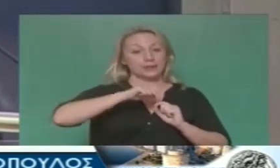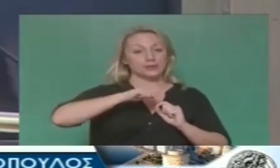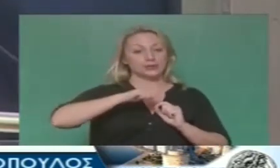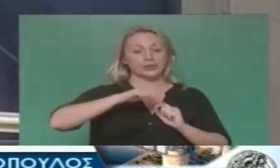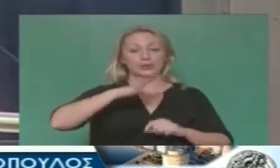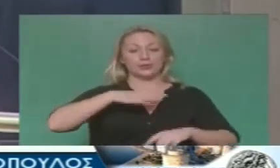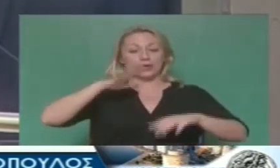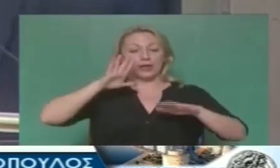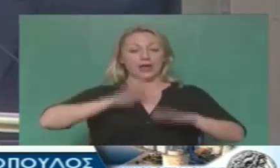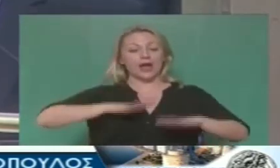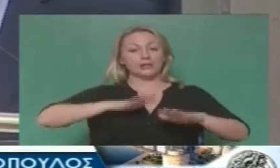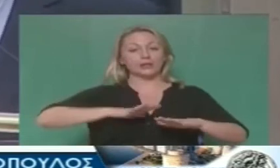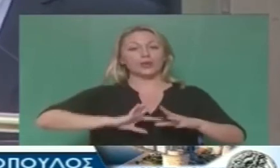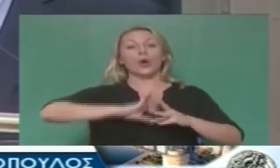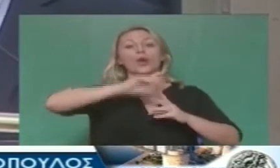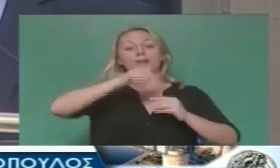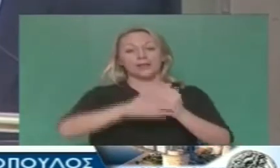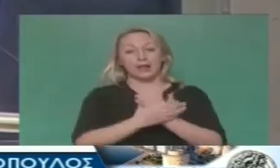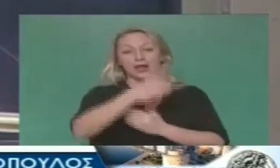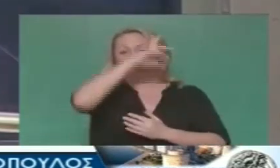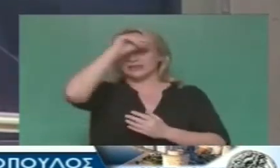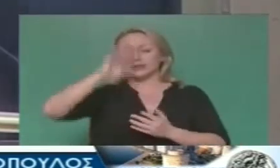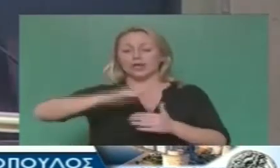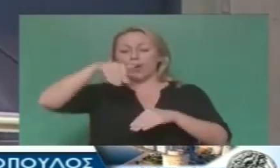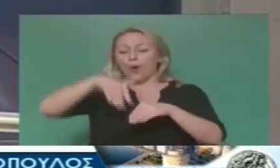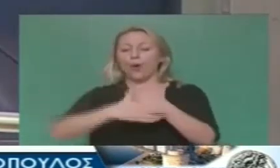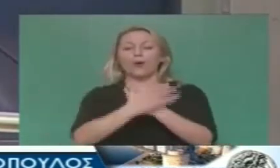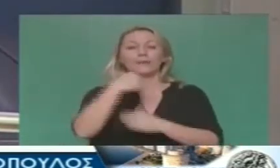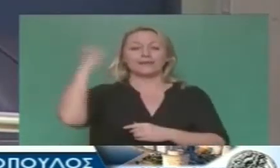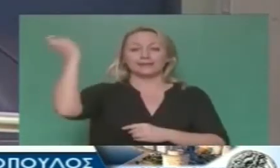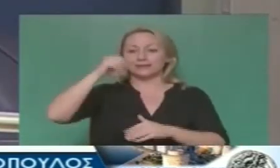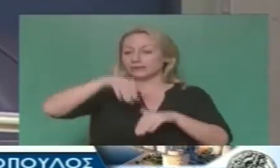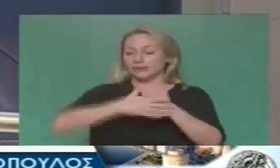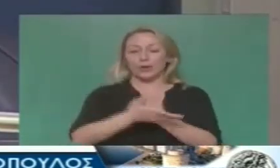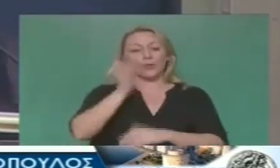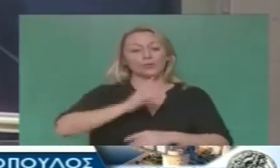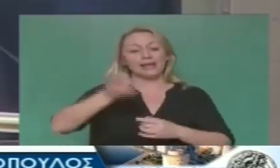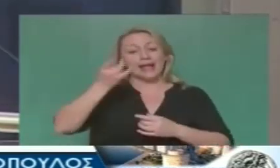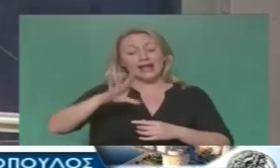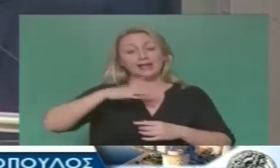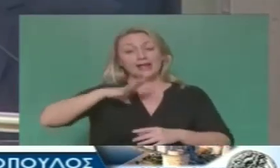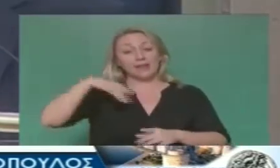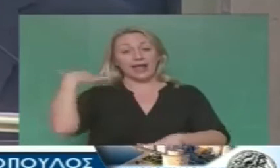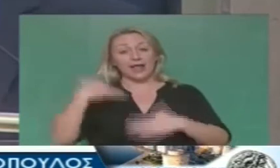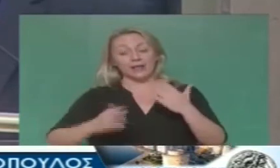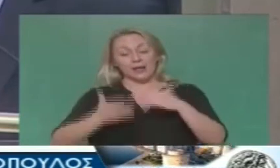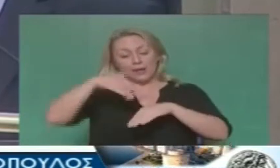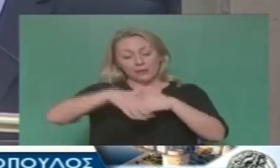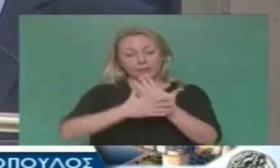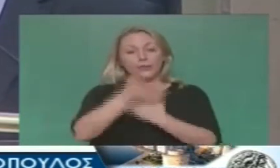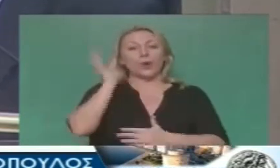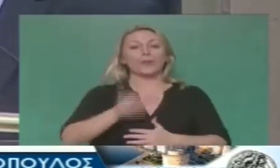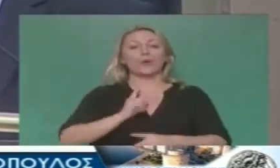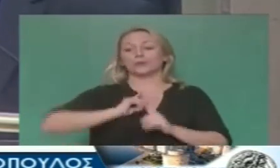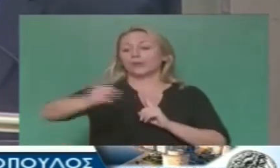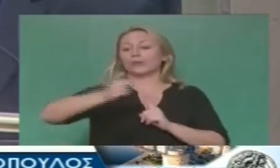άνεργος για όλη την ημέρα. Ο φοιτητής για όλη την ημέρα. Ο μαθητής για όλη την ημέρα. συνταξιούμος για όλη την ημέρα. Τα άτομα με ειδικές ανάγκες όλη την ημέρα να